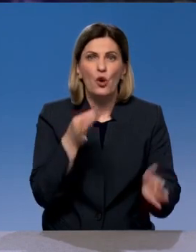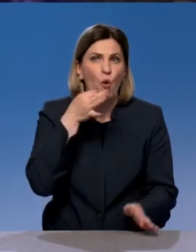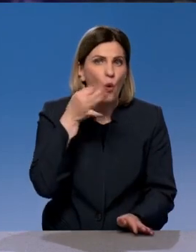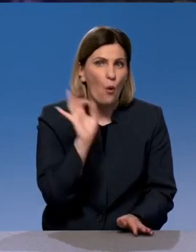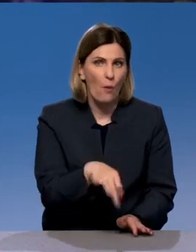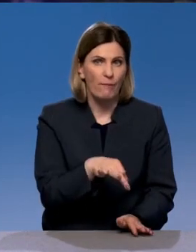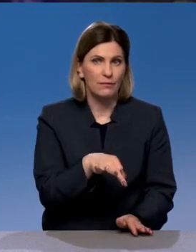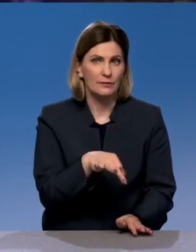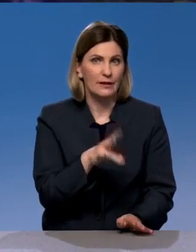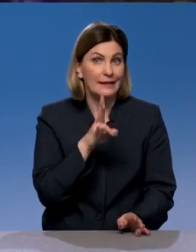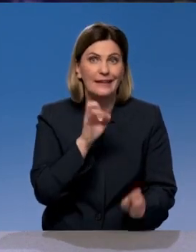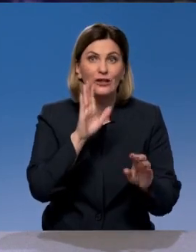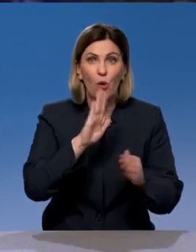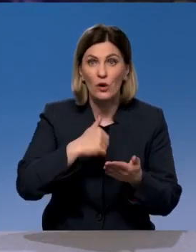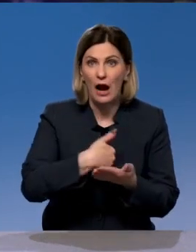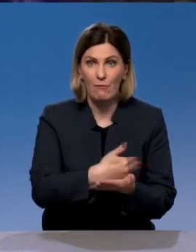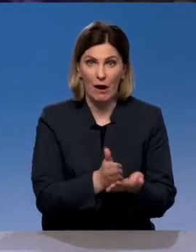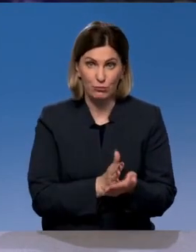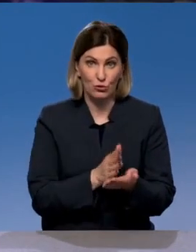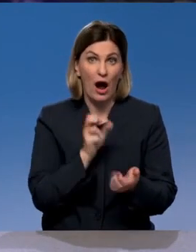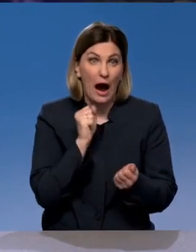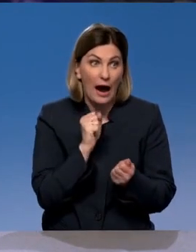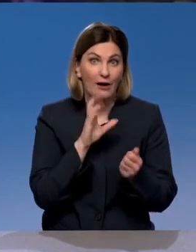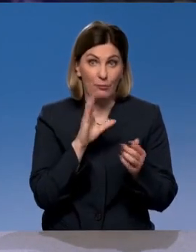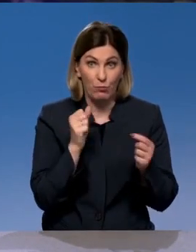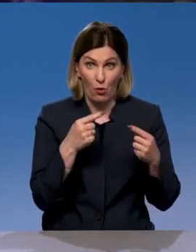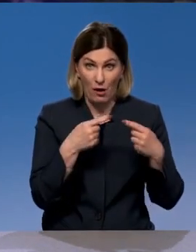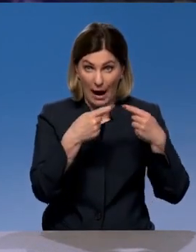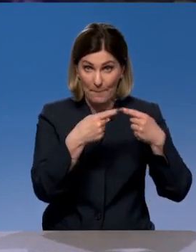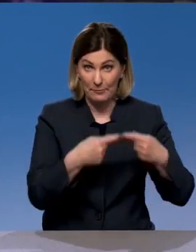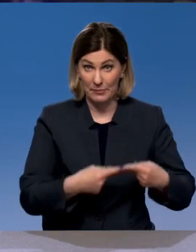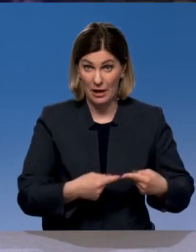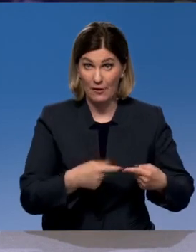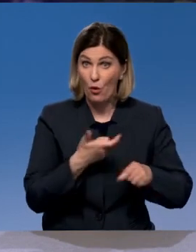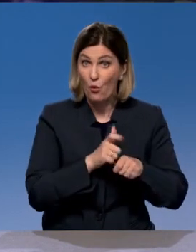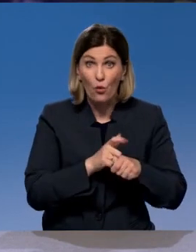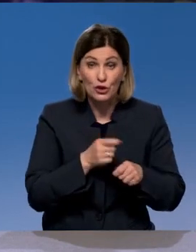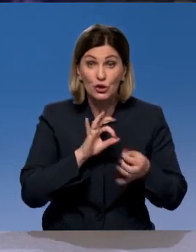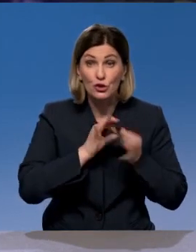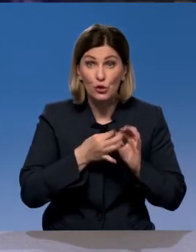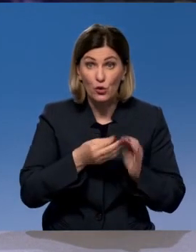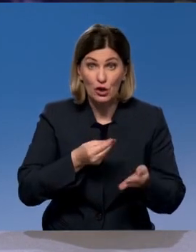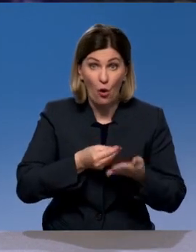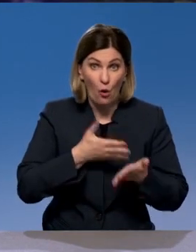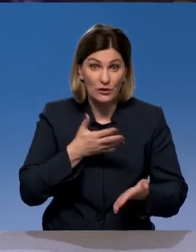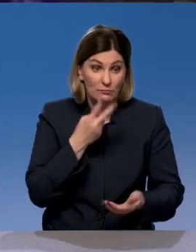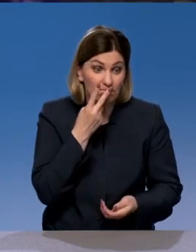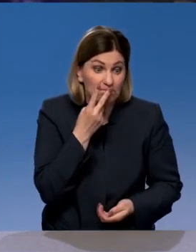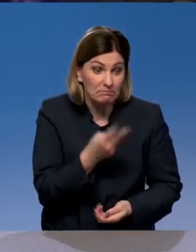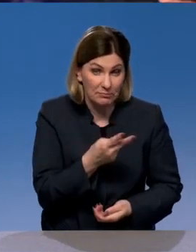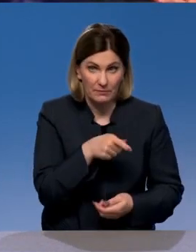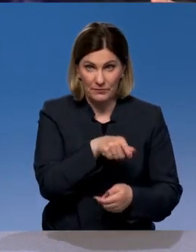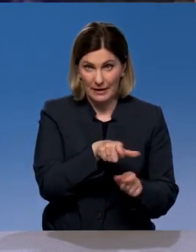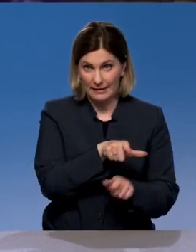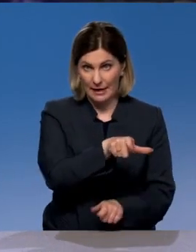опыт, не только по обслуживанию, по определению. Ведь, ну, реально очень сложно оценить качество дорожного полотна, если ты не имеешь специального оборудования,